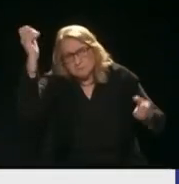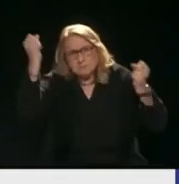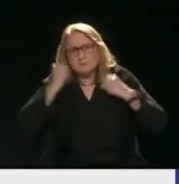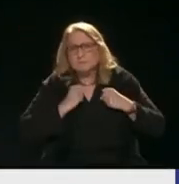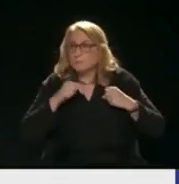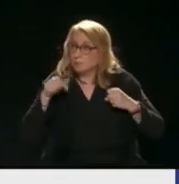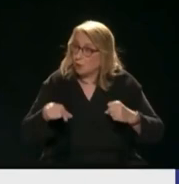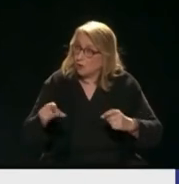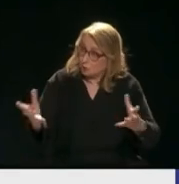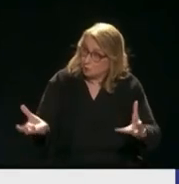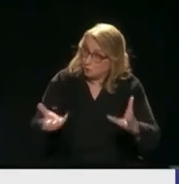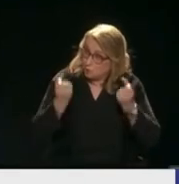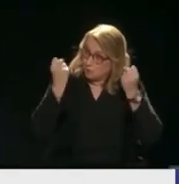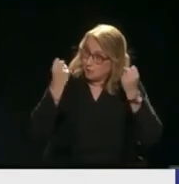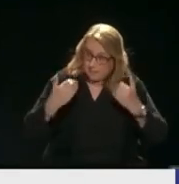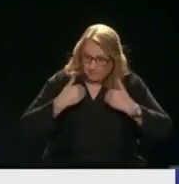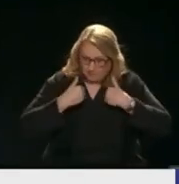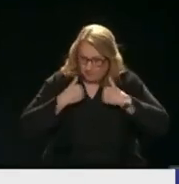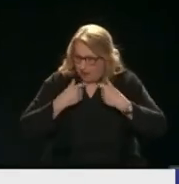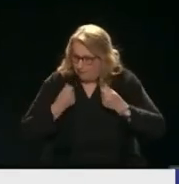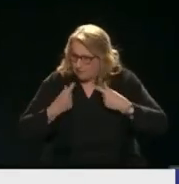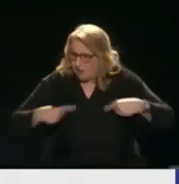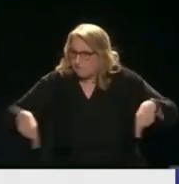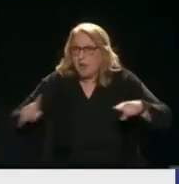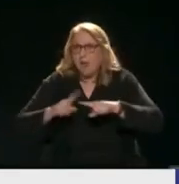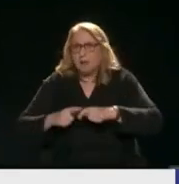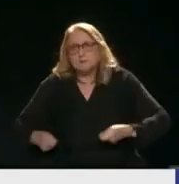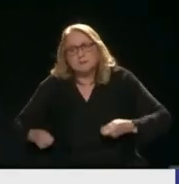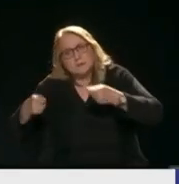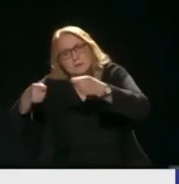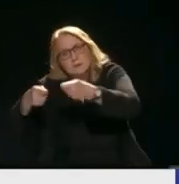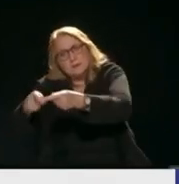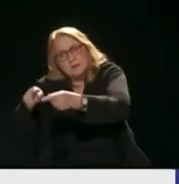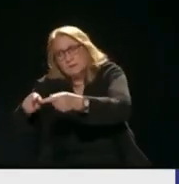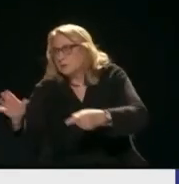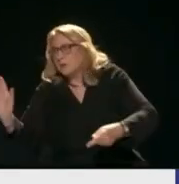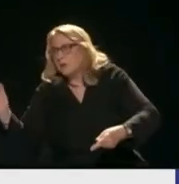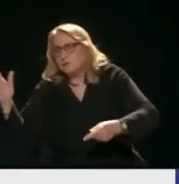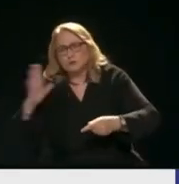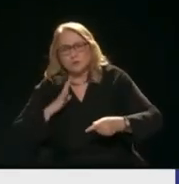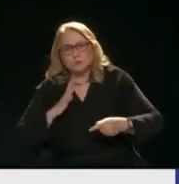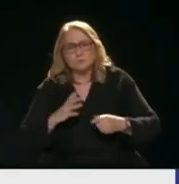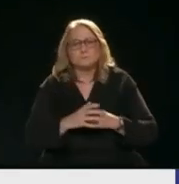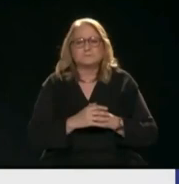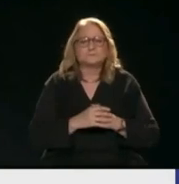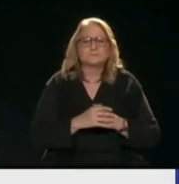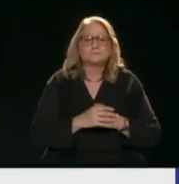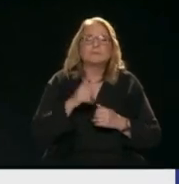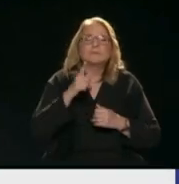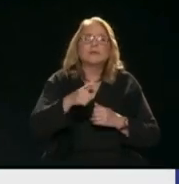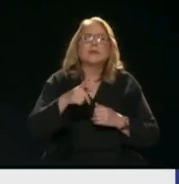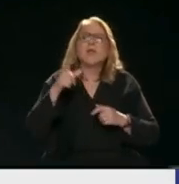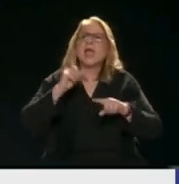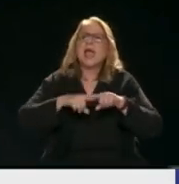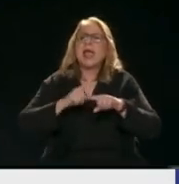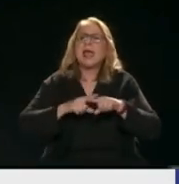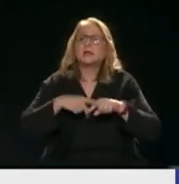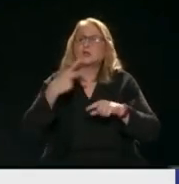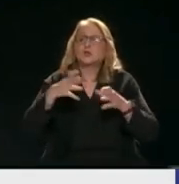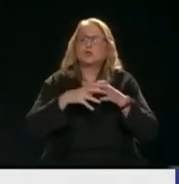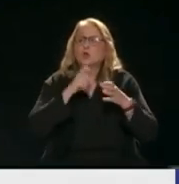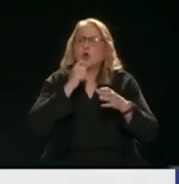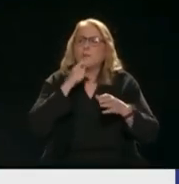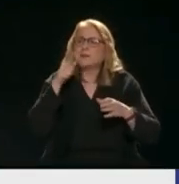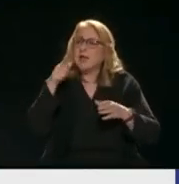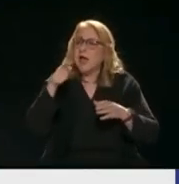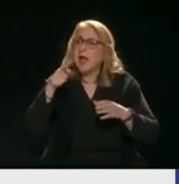Στέκεται Με τυχά μου λεφτά στέκεται Άρα τι τράπεζα είναι Η Ελλήνων Συνέλευση Στην λέει γι' αυτό Για τα κόκκινα δανειά και τα φάνση Δεν πρέπει να